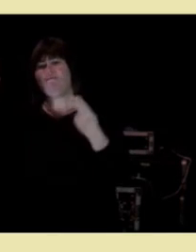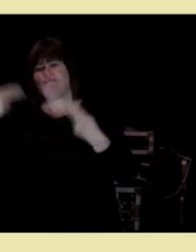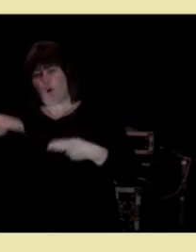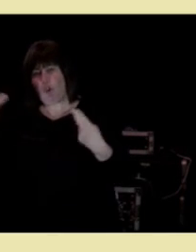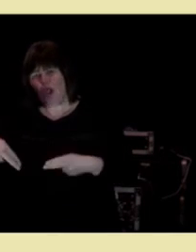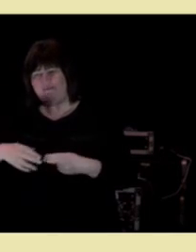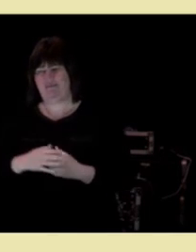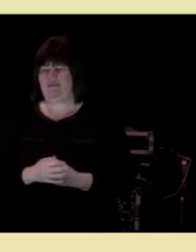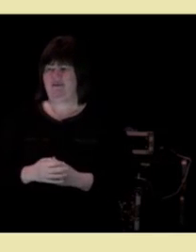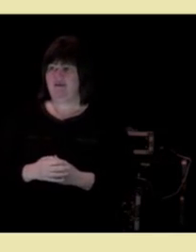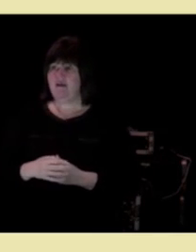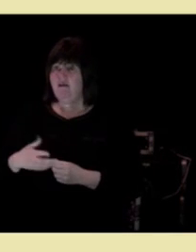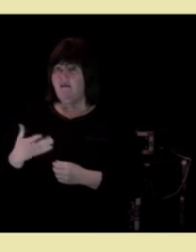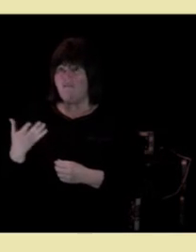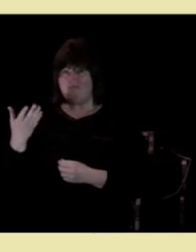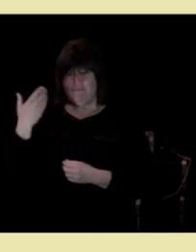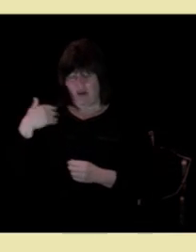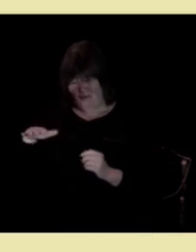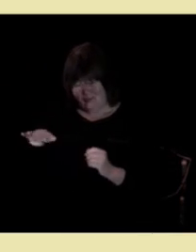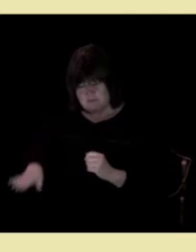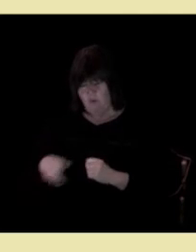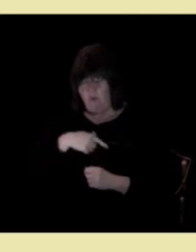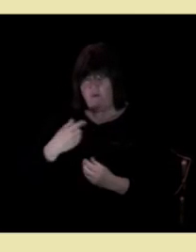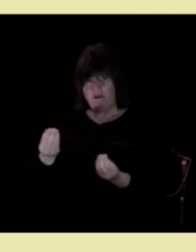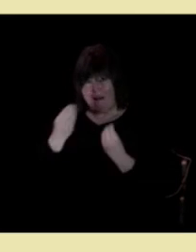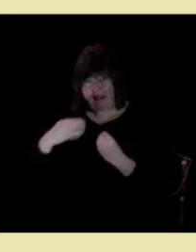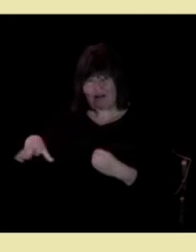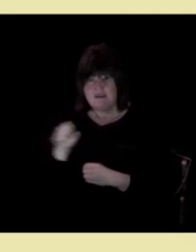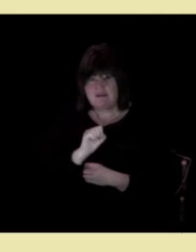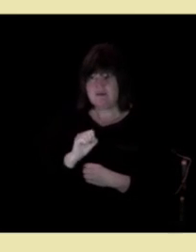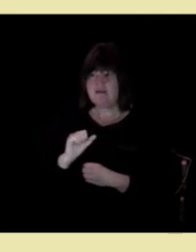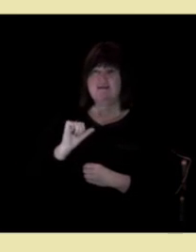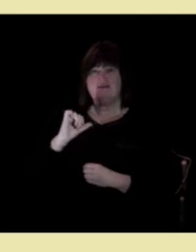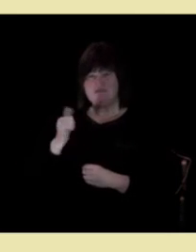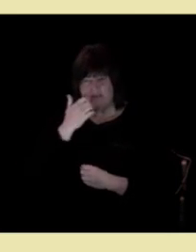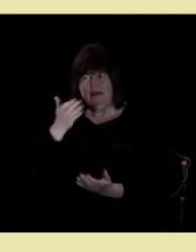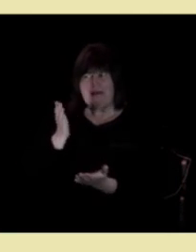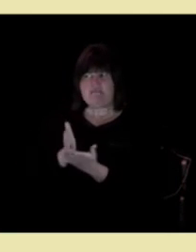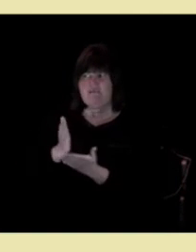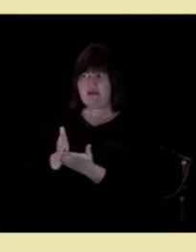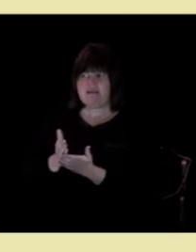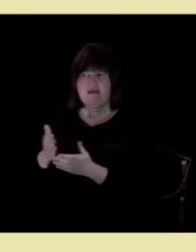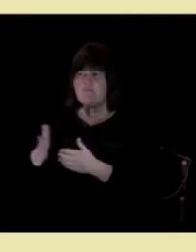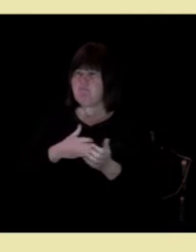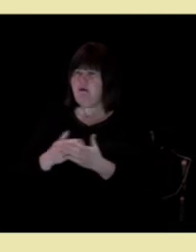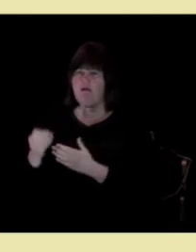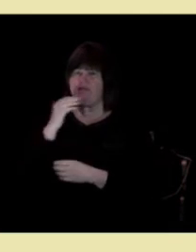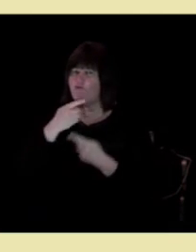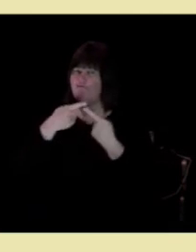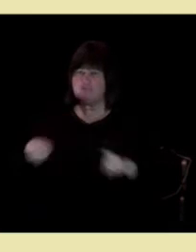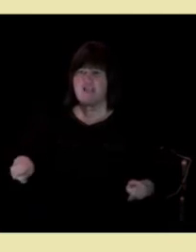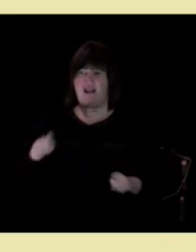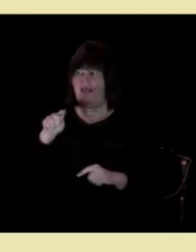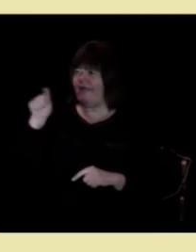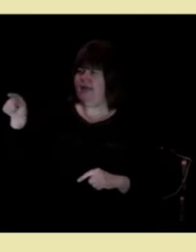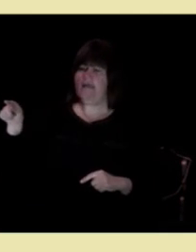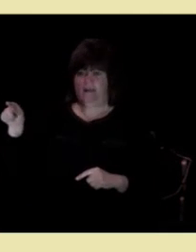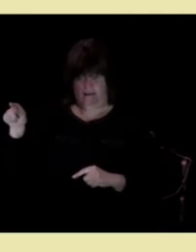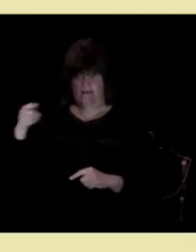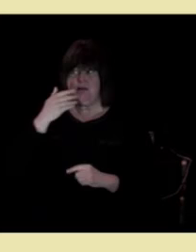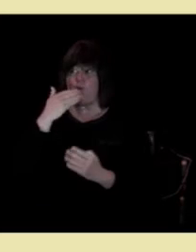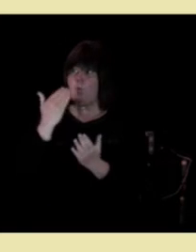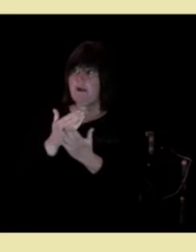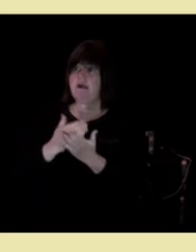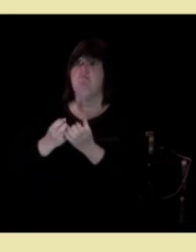sammen for de var ganske små at vi ikke skal behandle folk forskjellig. Og det er jo en veldig god regel på de fleste områder i livet